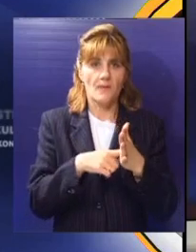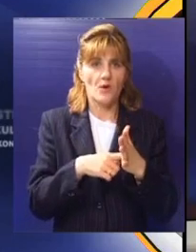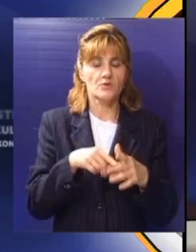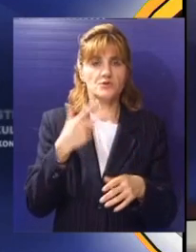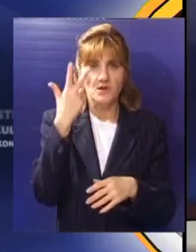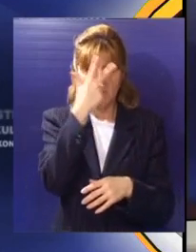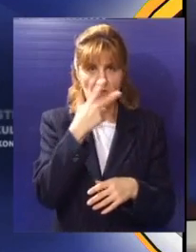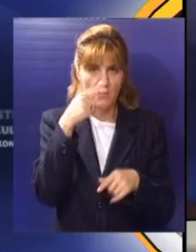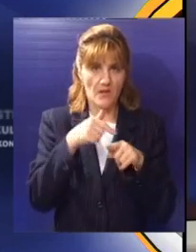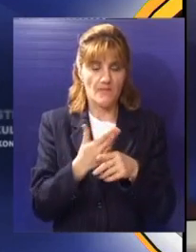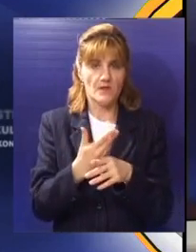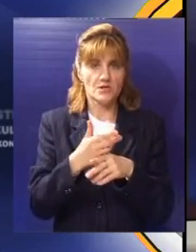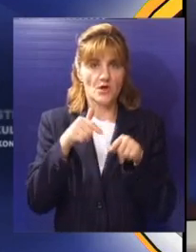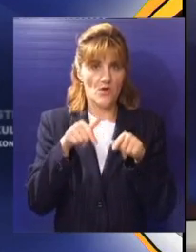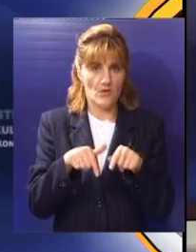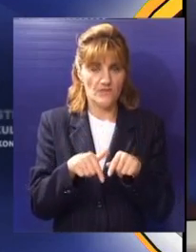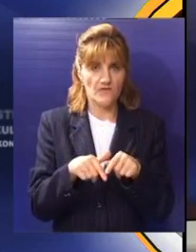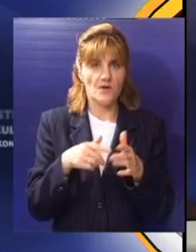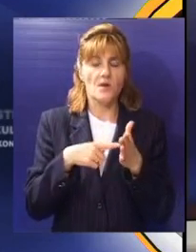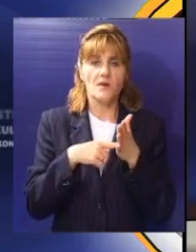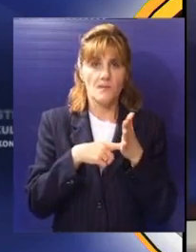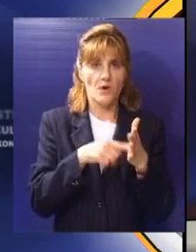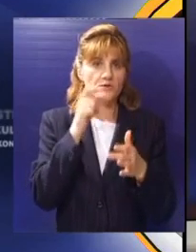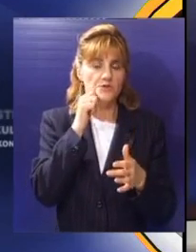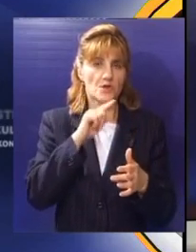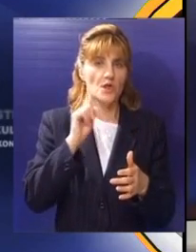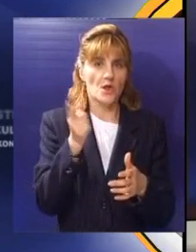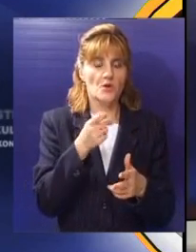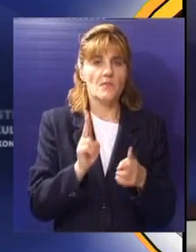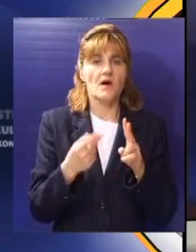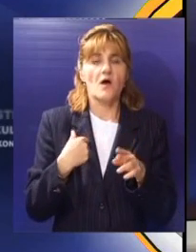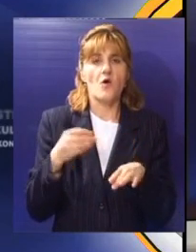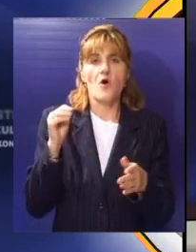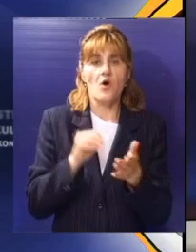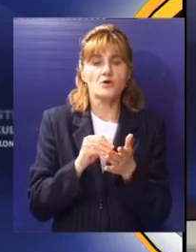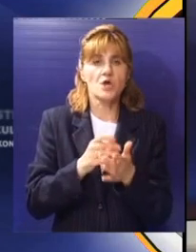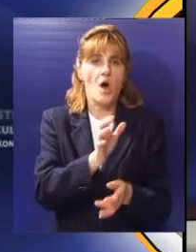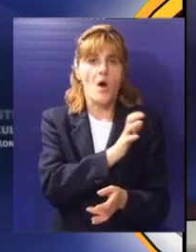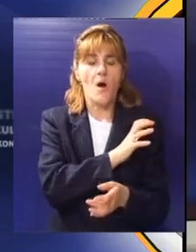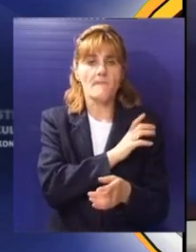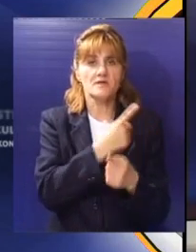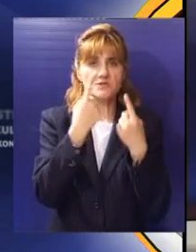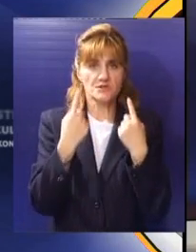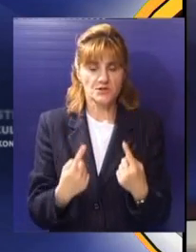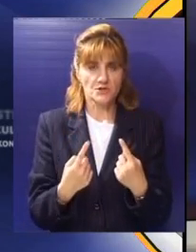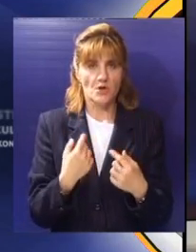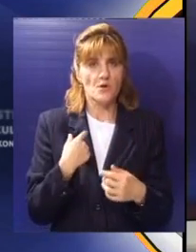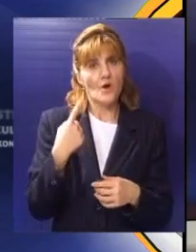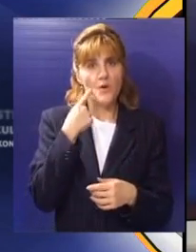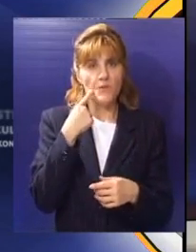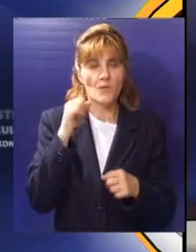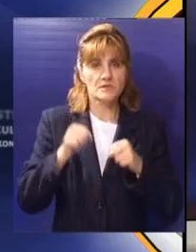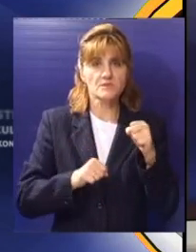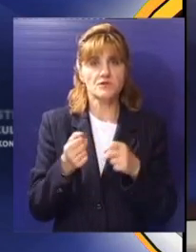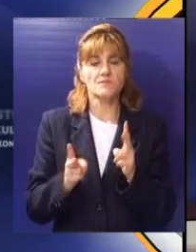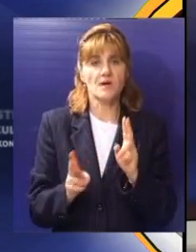u toku tri sedmice. Tokom ove manifestacije građani su u mogućnosti da osete opasnu vožnju i testiraju svoje